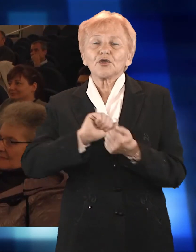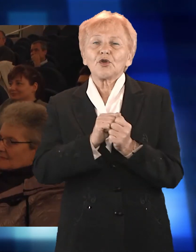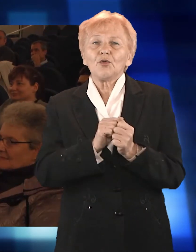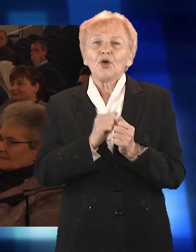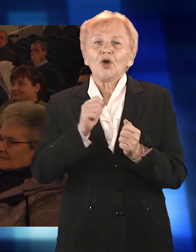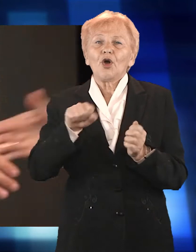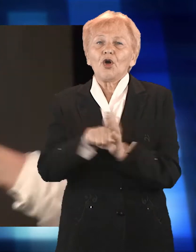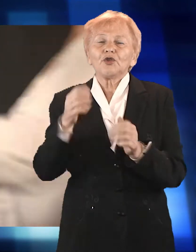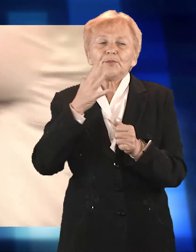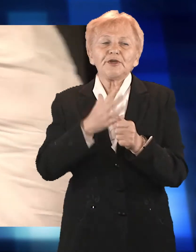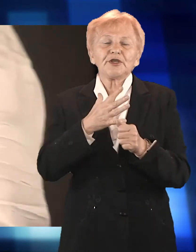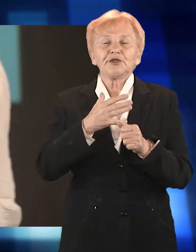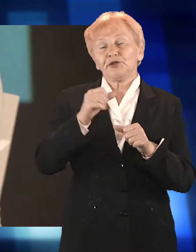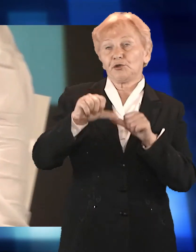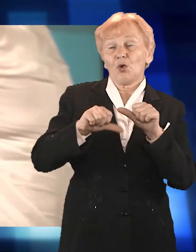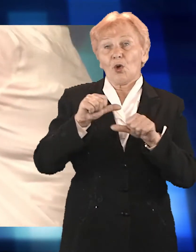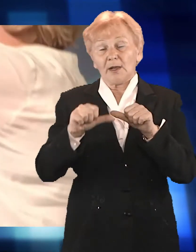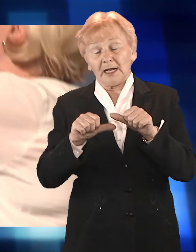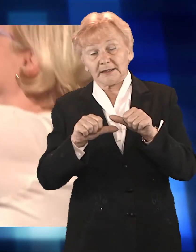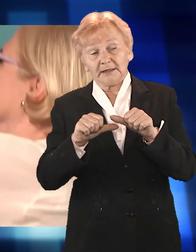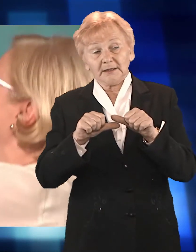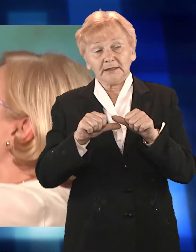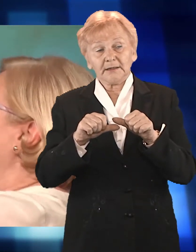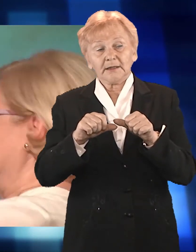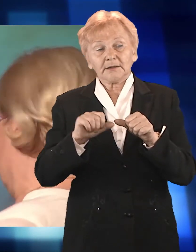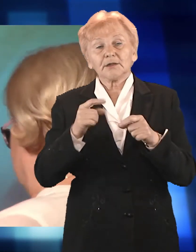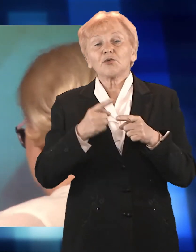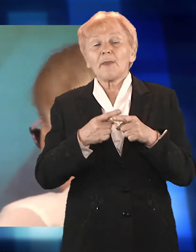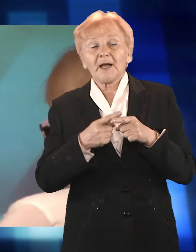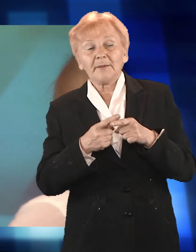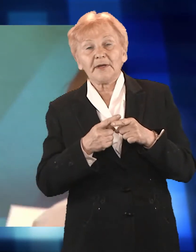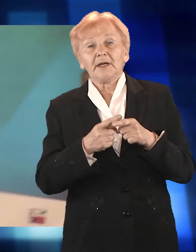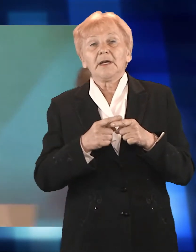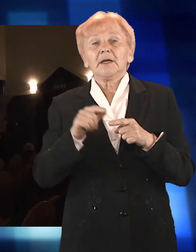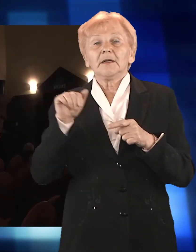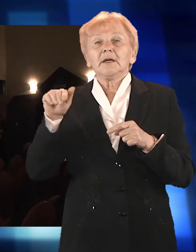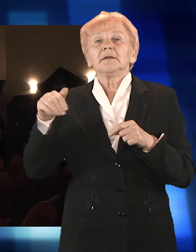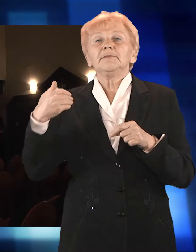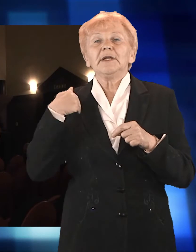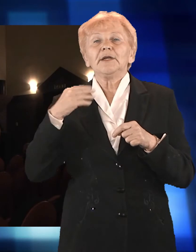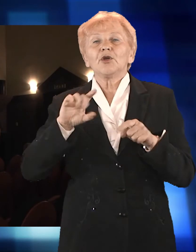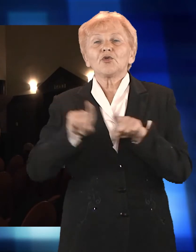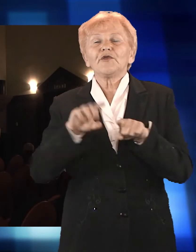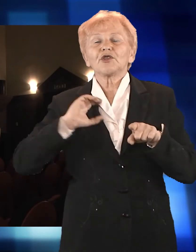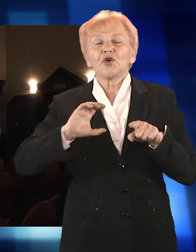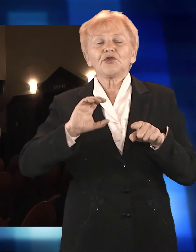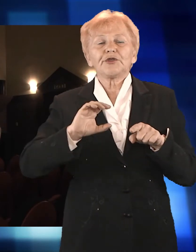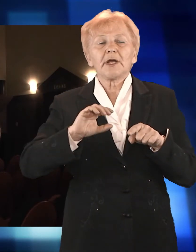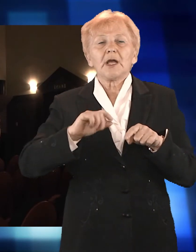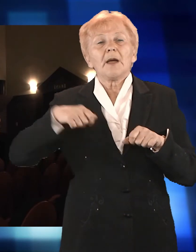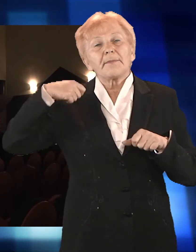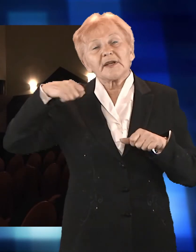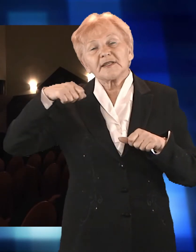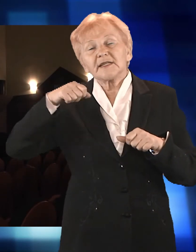także sympatycy i przyjaciele Polskiego Związku Głuchych. Wśród zaproszonych gości byli m.in. prezydent Mirosław Lęk,